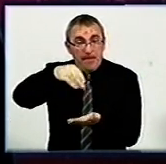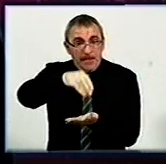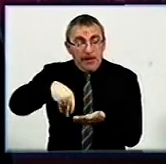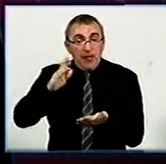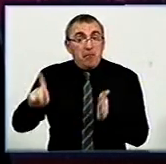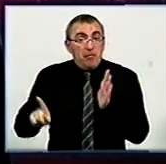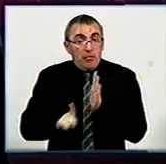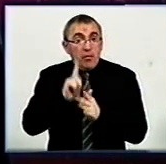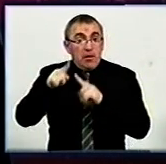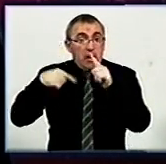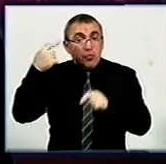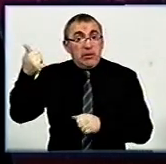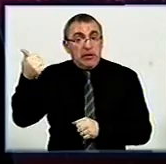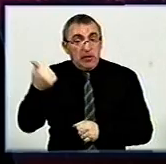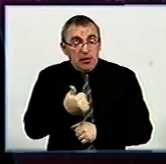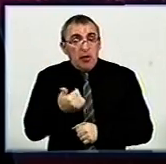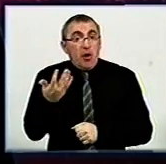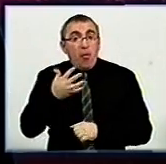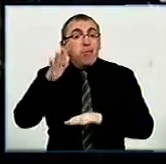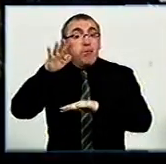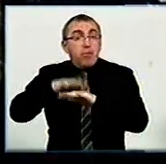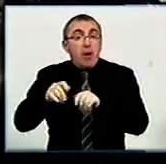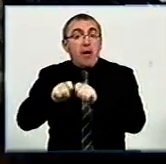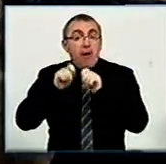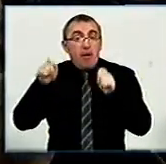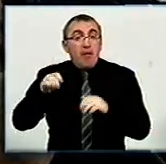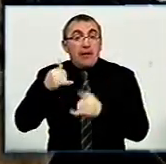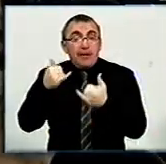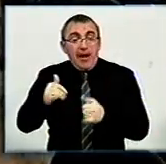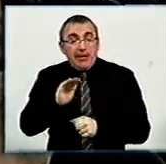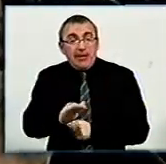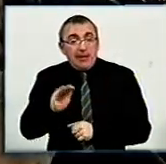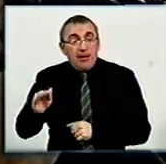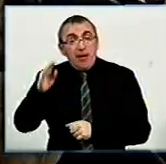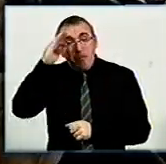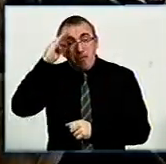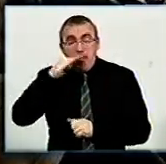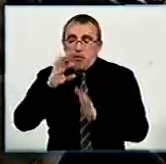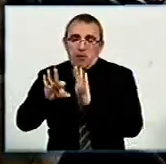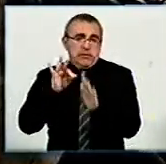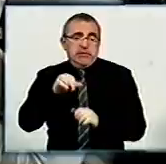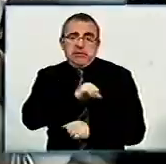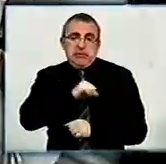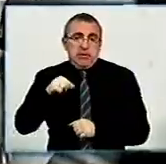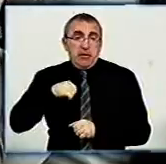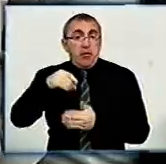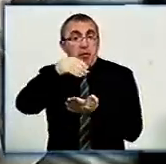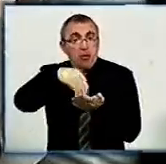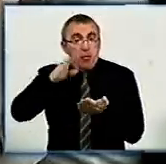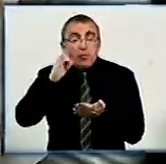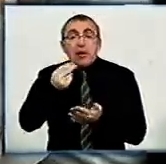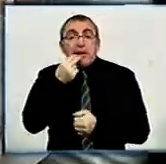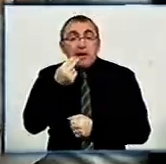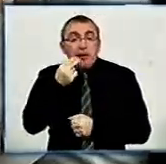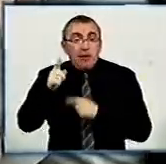запрацює з наступного тижня. В якому банку відкрити картку для дитини, батьки обиратимуть самі. Термінали стоятимуть у їдальнях.